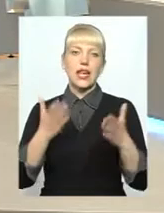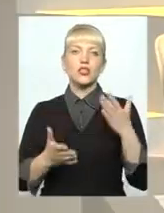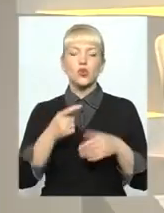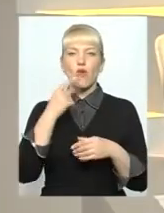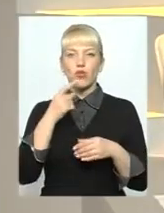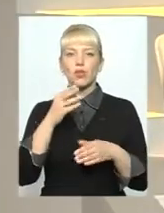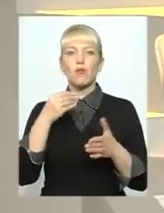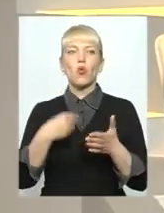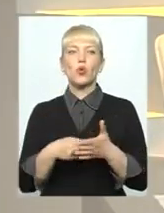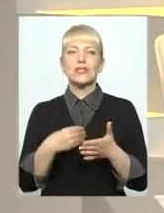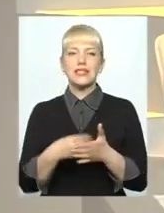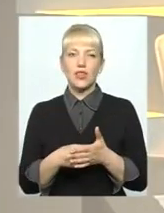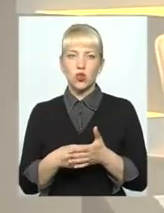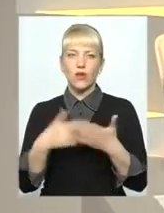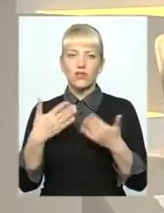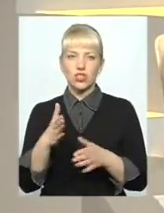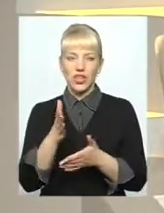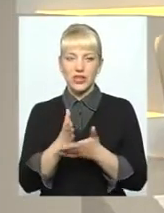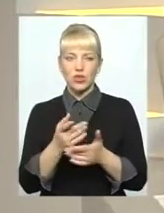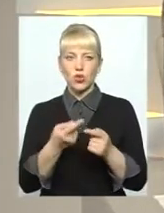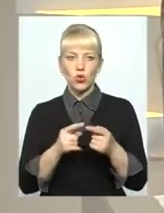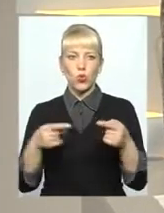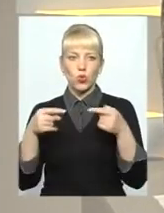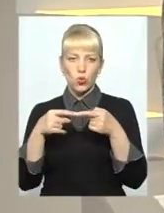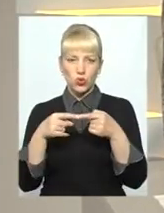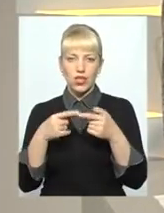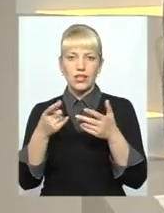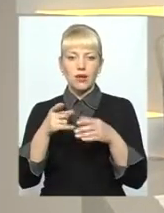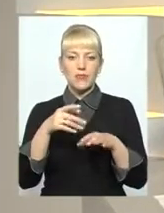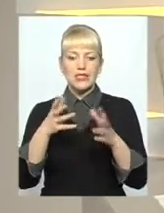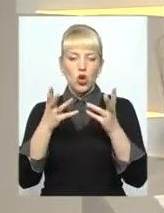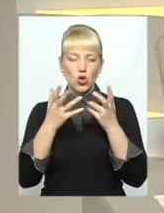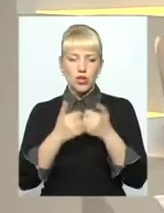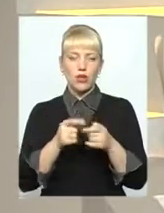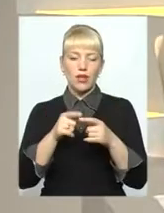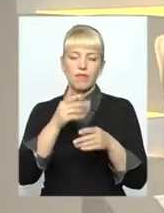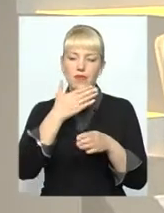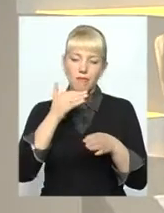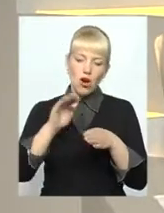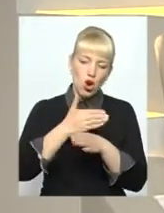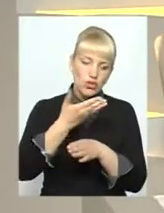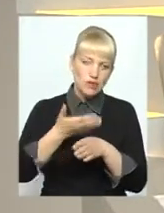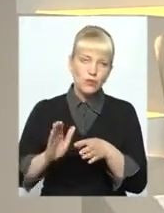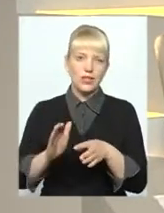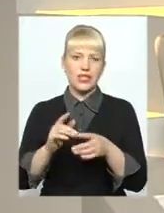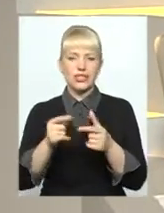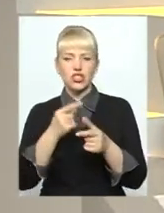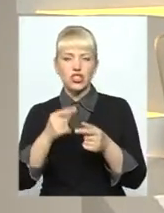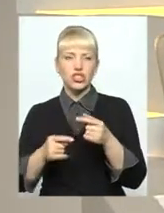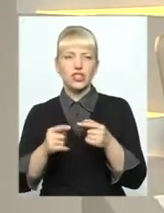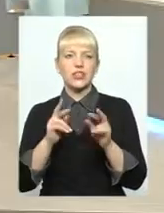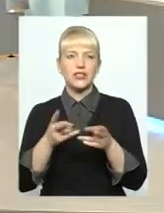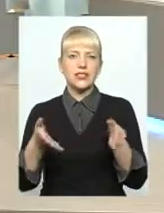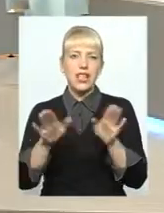ціну, вже є отою точне, тобто, з розрахунку, там вона розбита сума, чи не розбита, чи вона залишається така, як... Ні, для